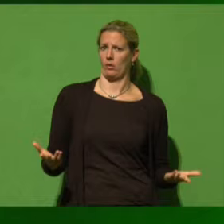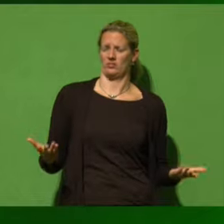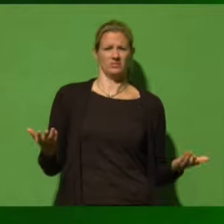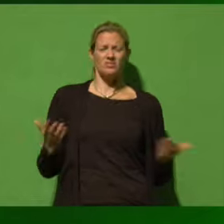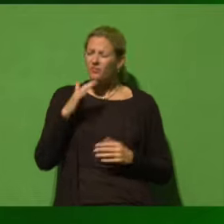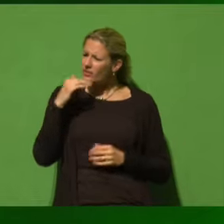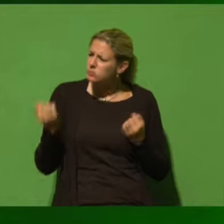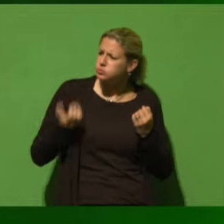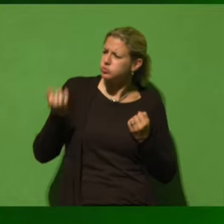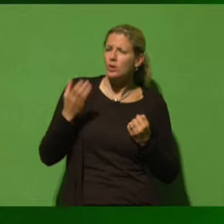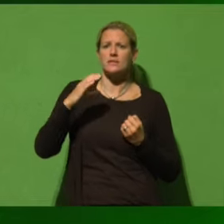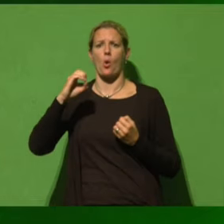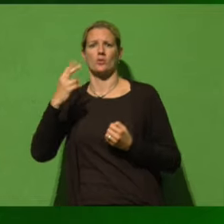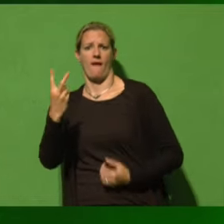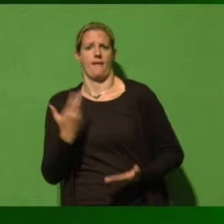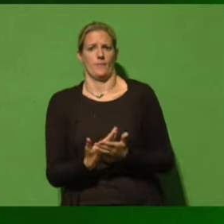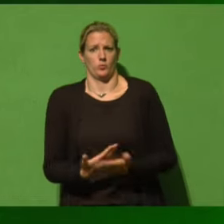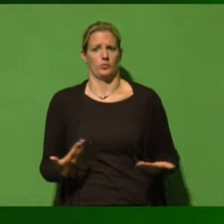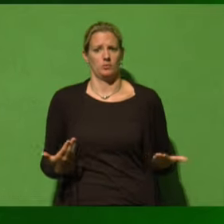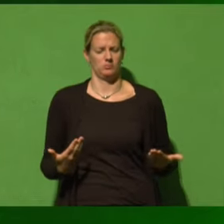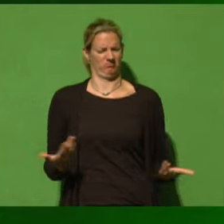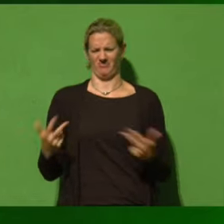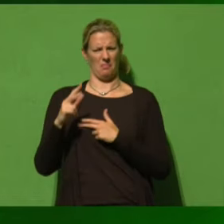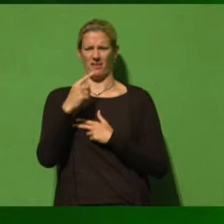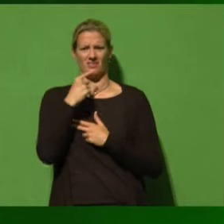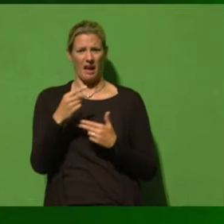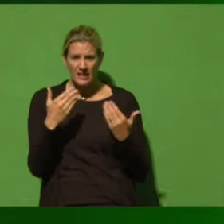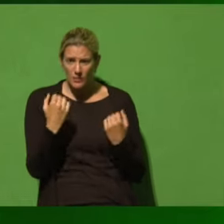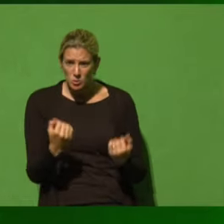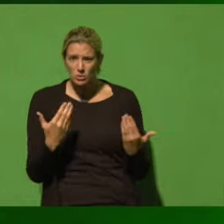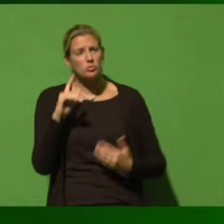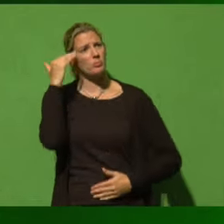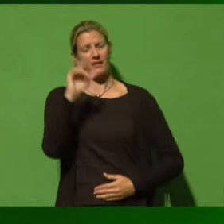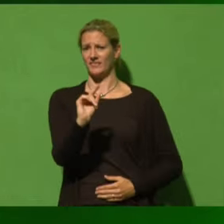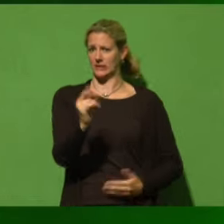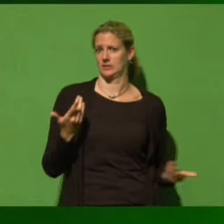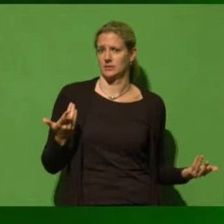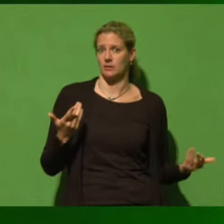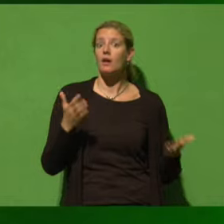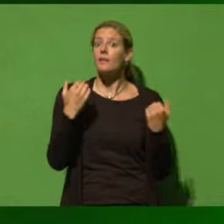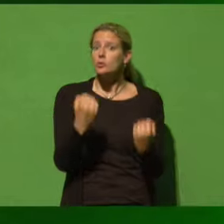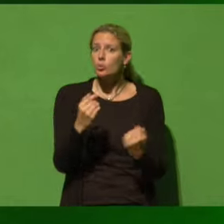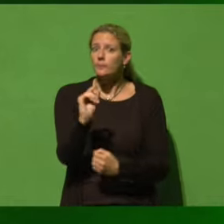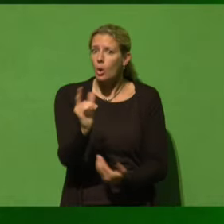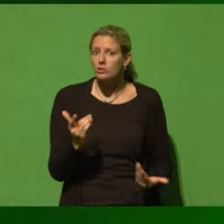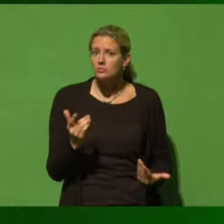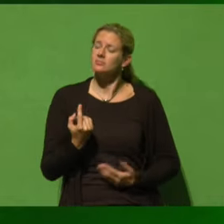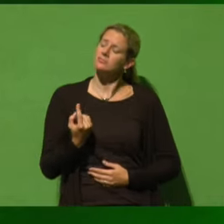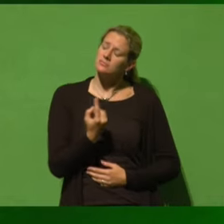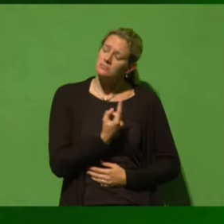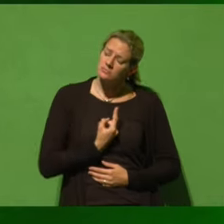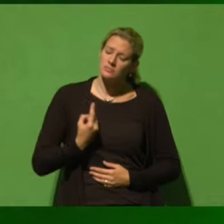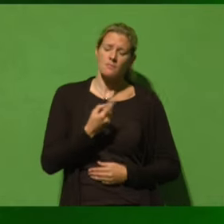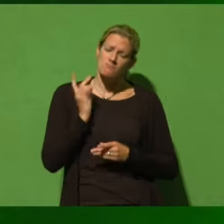sein, wenn wir wirklich über Klimaschutz reden, dann muss man sich einfach ein paar Dinge klar machen. Was heißt Klimaschutz? Klimaschutz heißt, dass wir aufhören müssen,